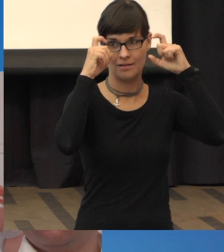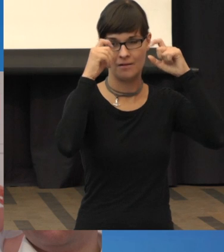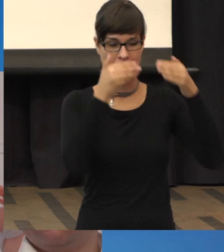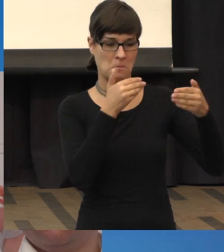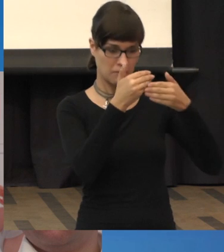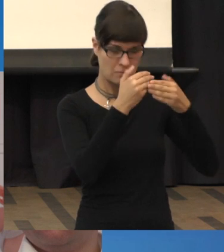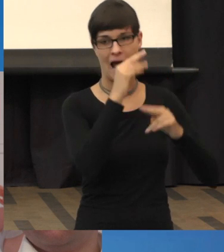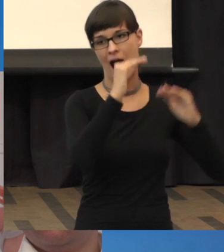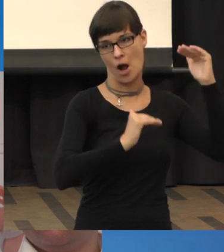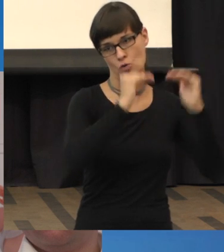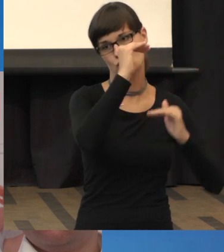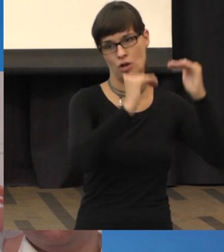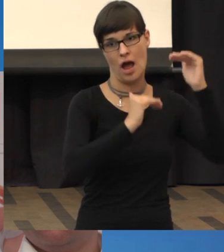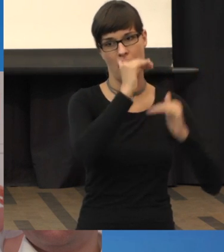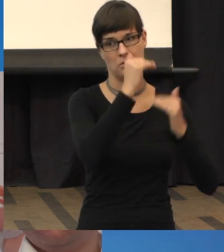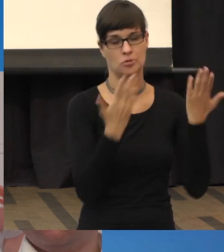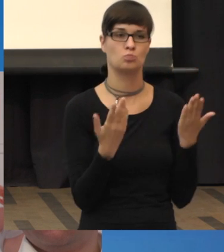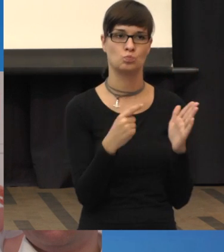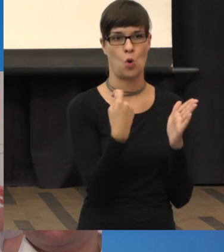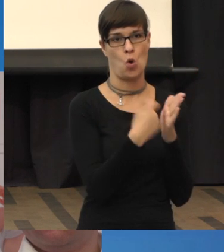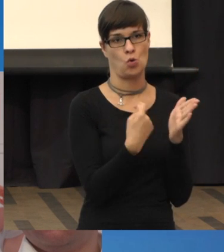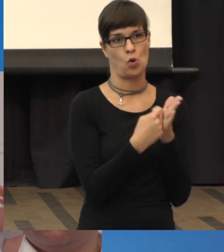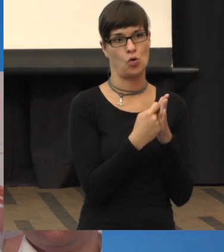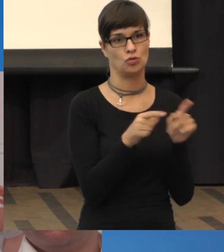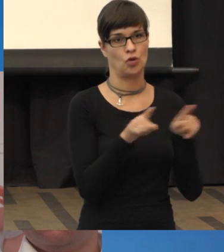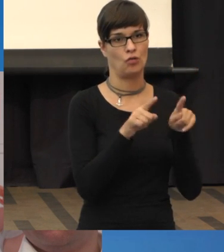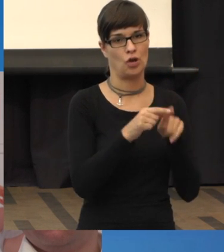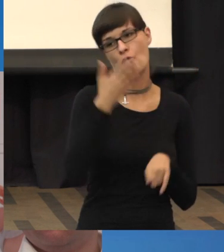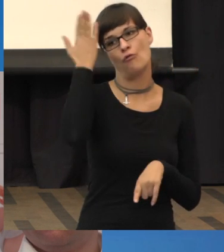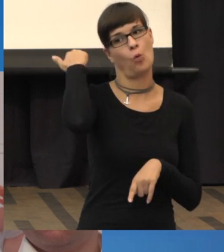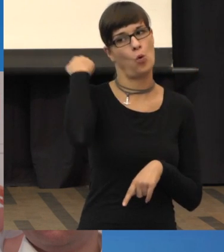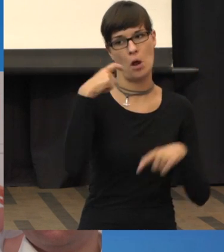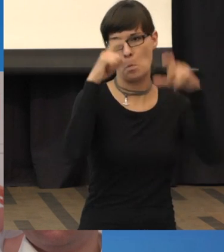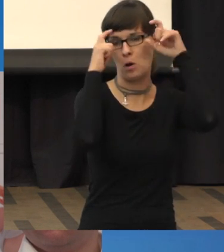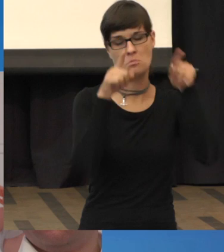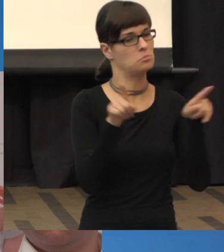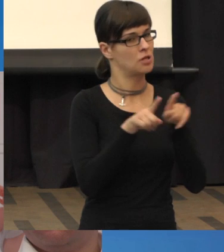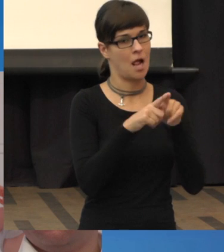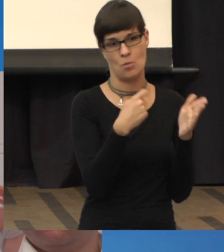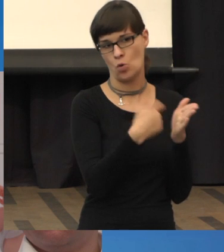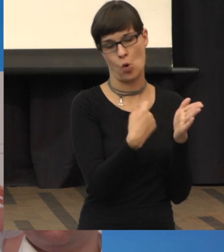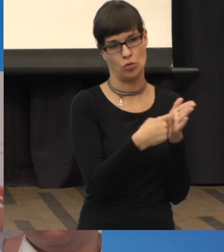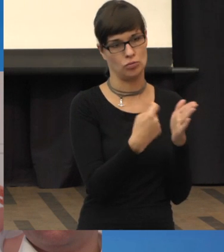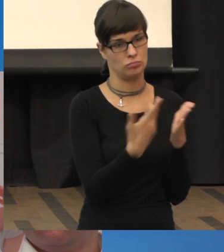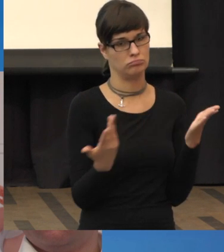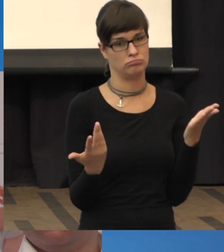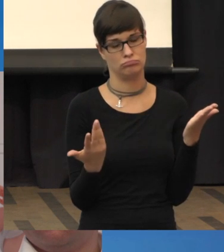bieten, die kosten das Gleiche, wie sie früher dafür bezahlt haben. Da reichen